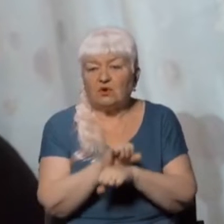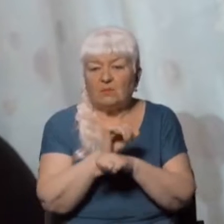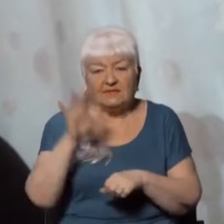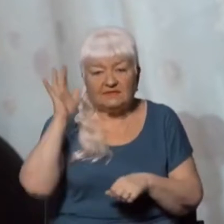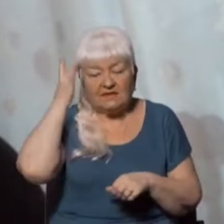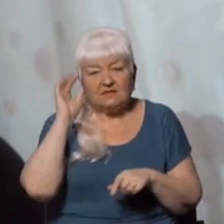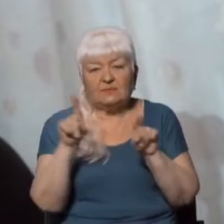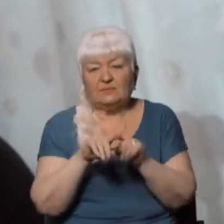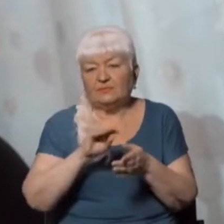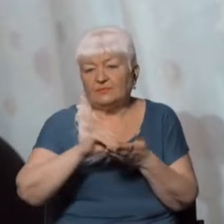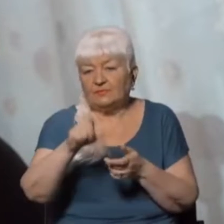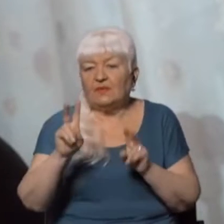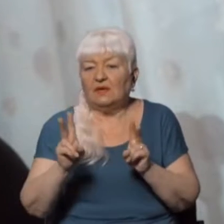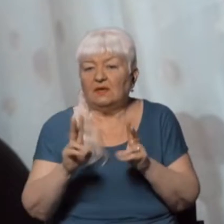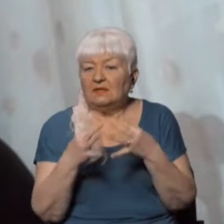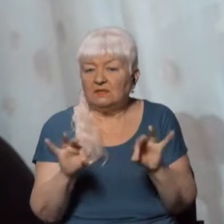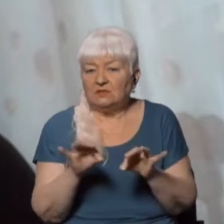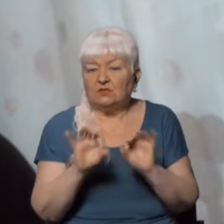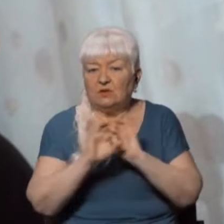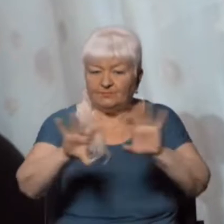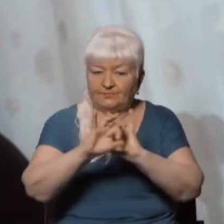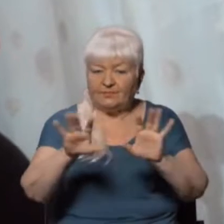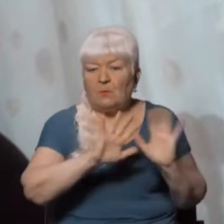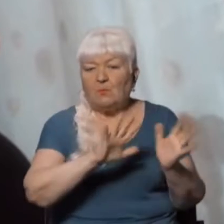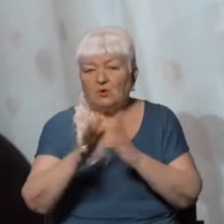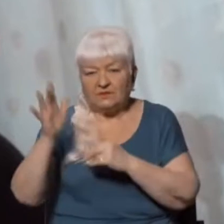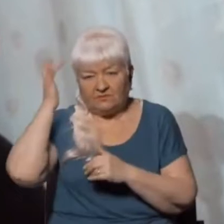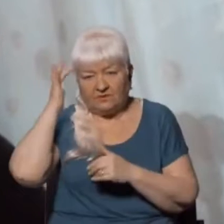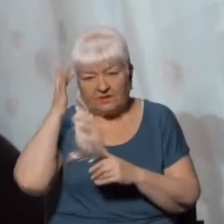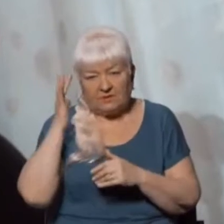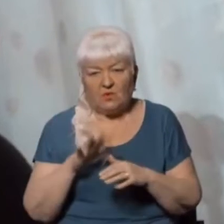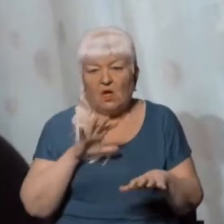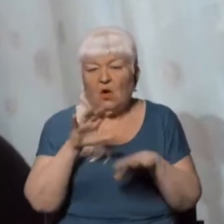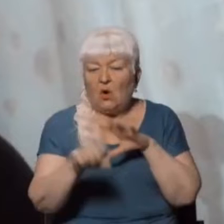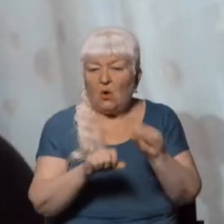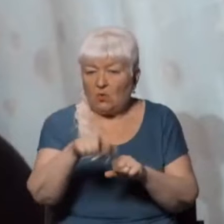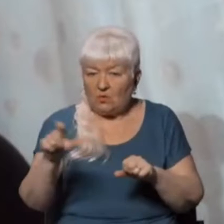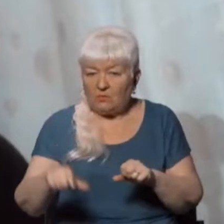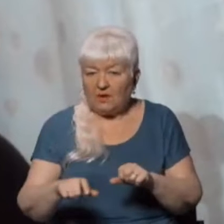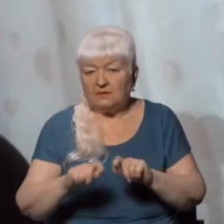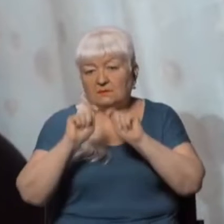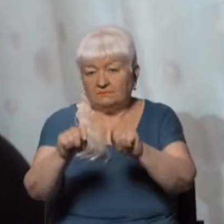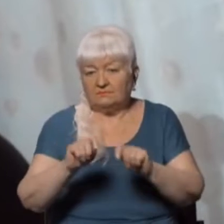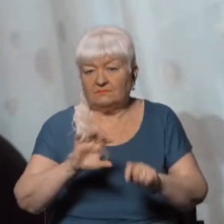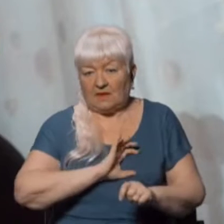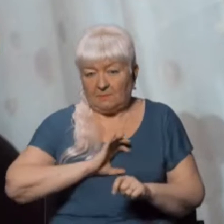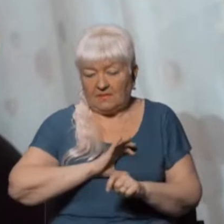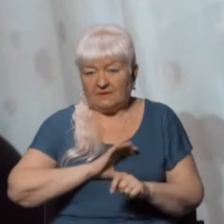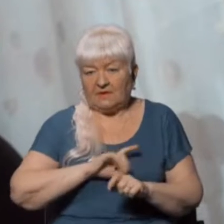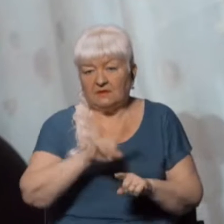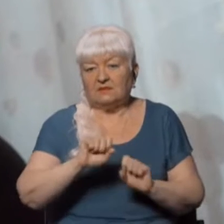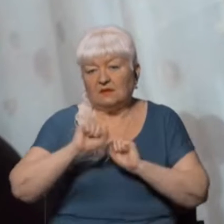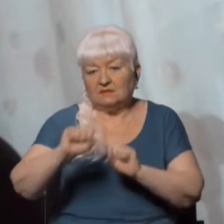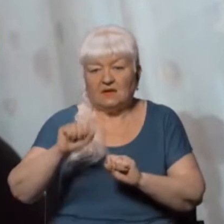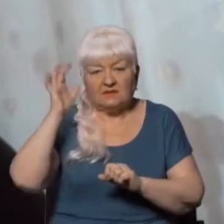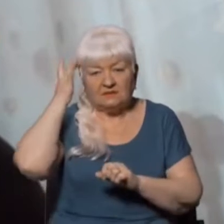журналістів, які незалежно висвітлювали події в Криму. Окупанти, в свою чергу, зрадника нагородили медалями за захист Криму, за повернення Криму